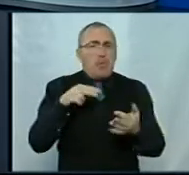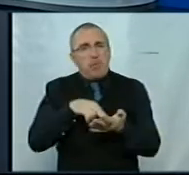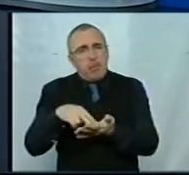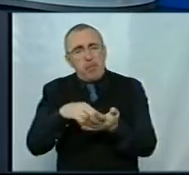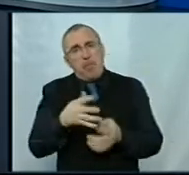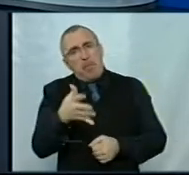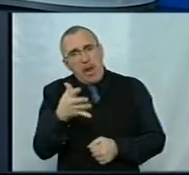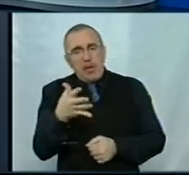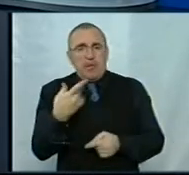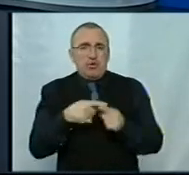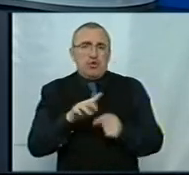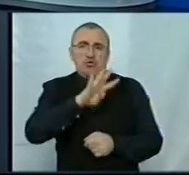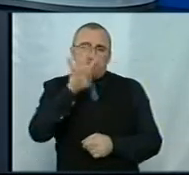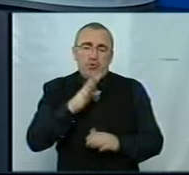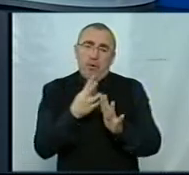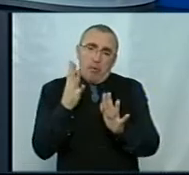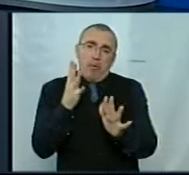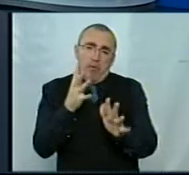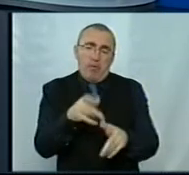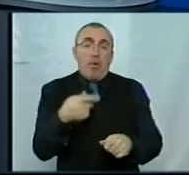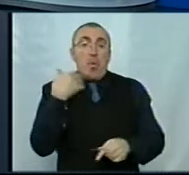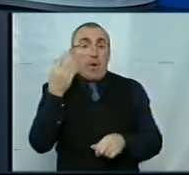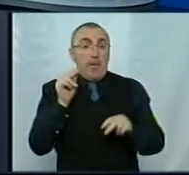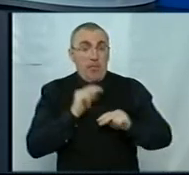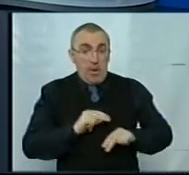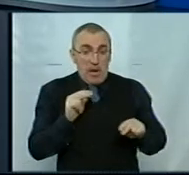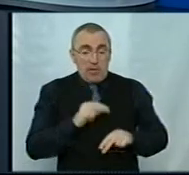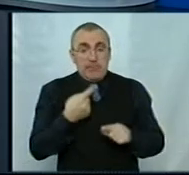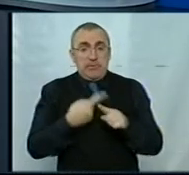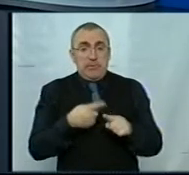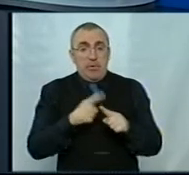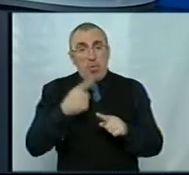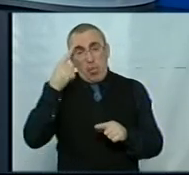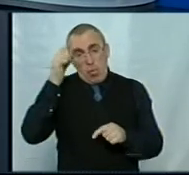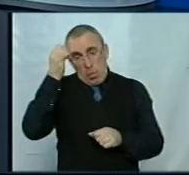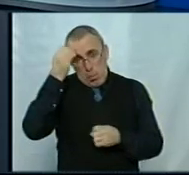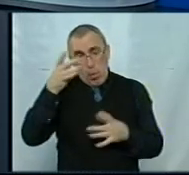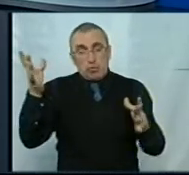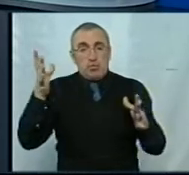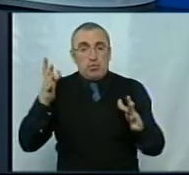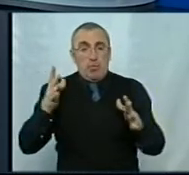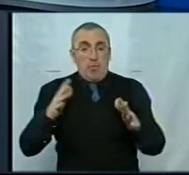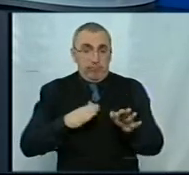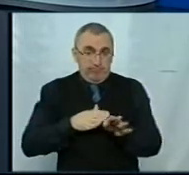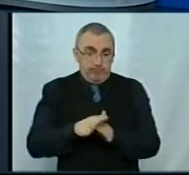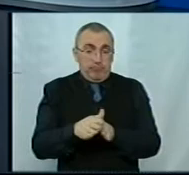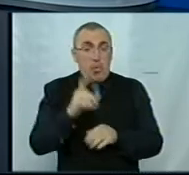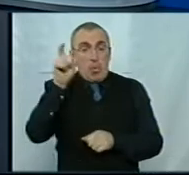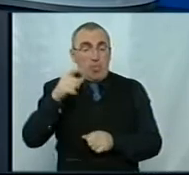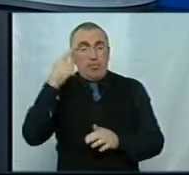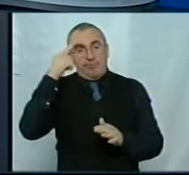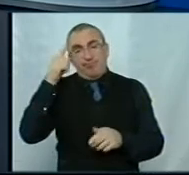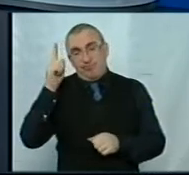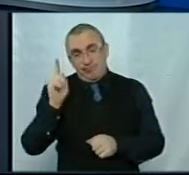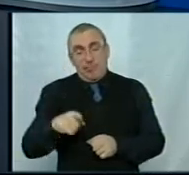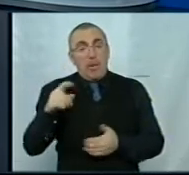5 хвилин, чи вона простоїть 4 години, а коли це запрацює, і якщо це розумно впровадять, дуже сподіваюся, то людина буде знати,